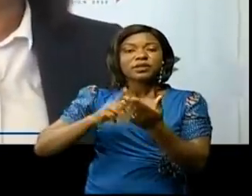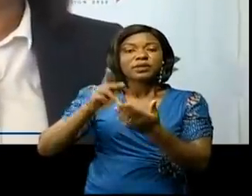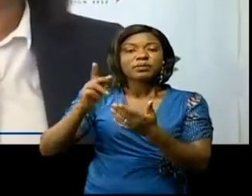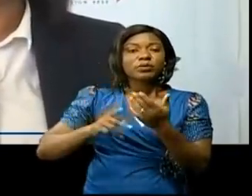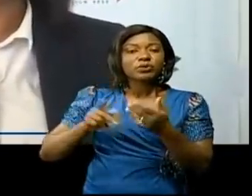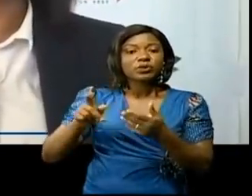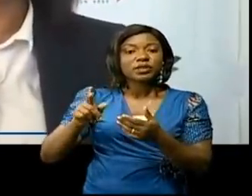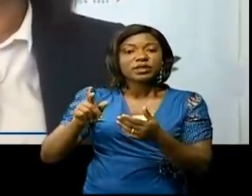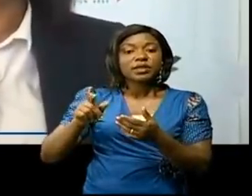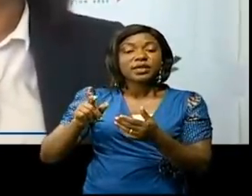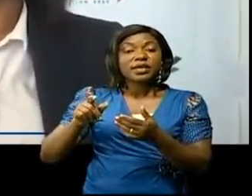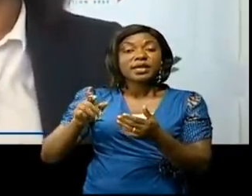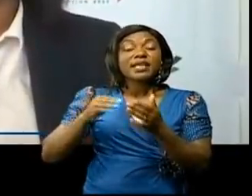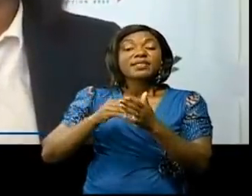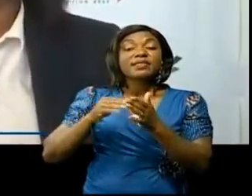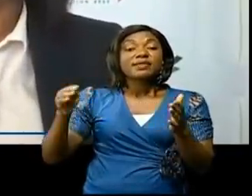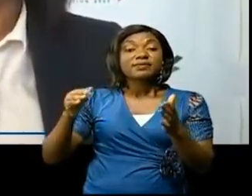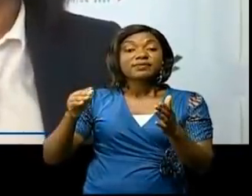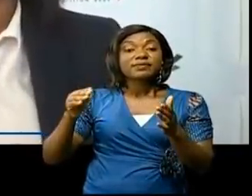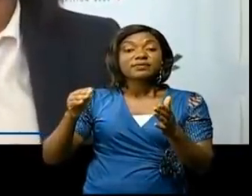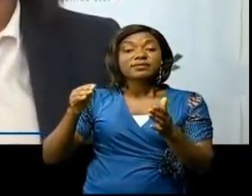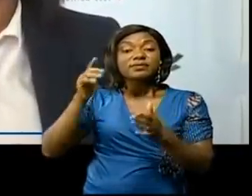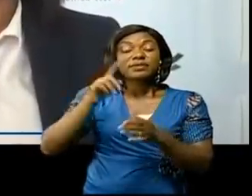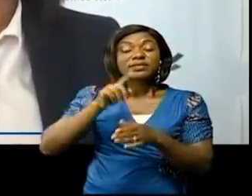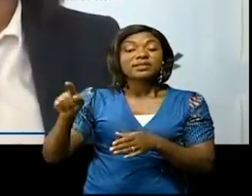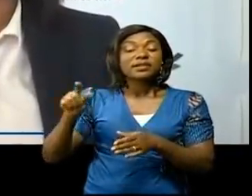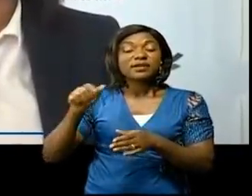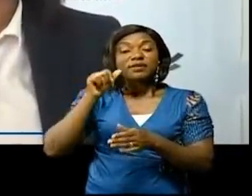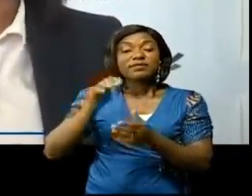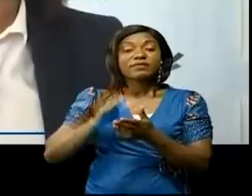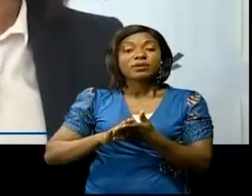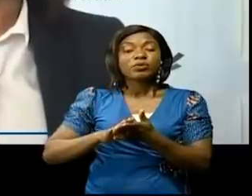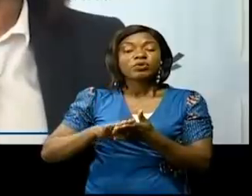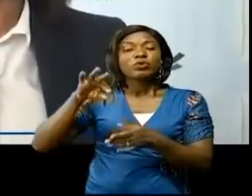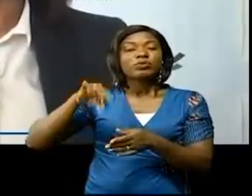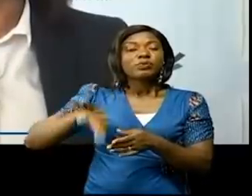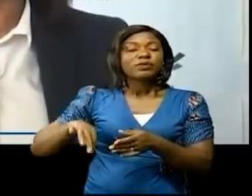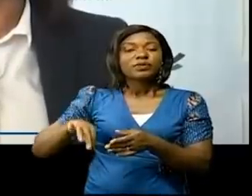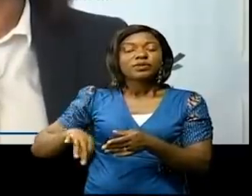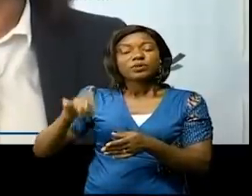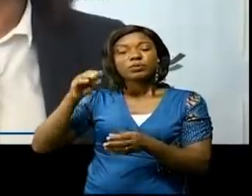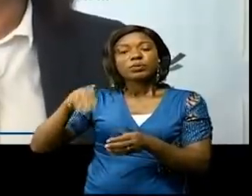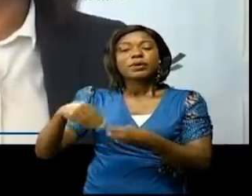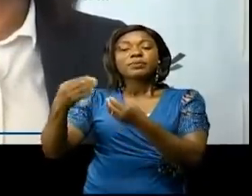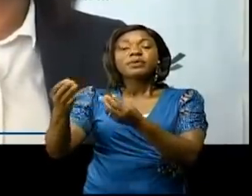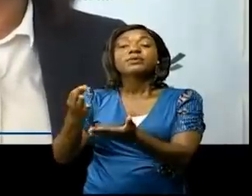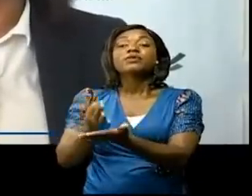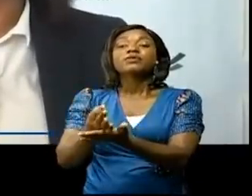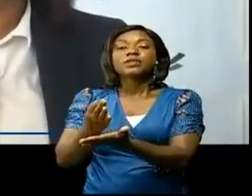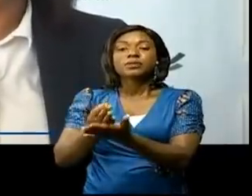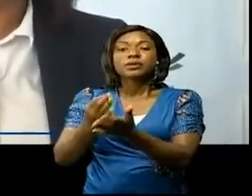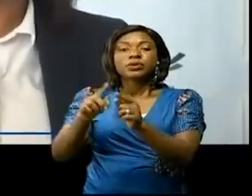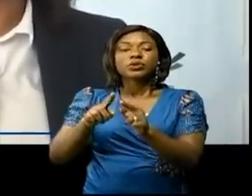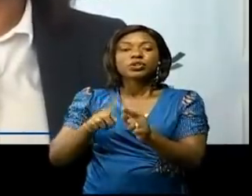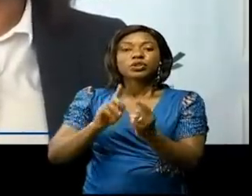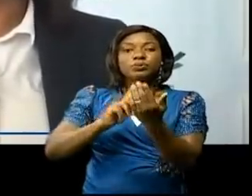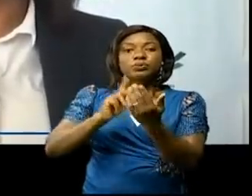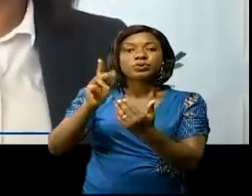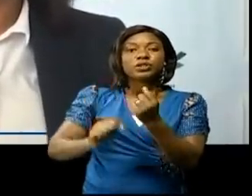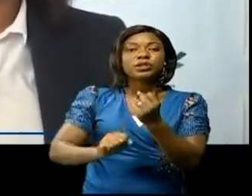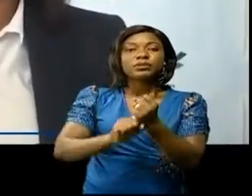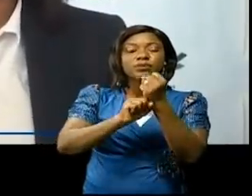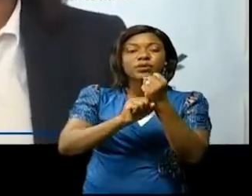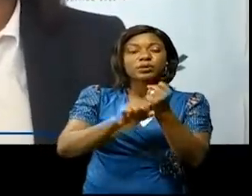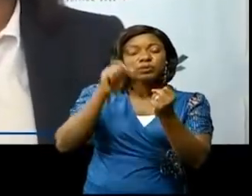qui ont bénéficié d'un financement dans le cadre du PADMPME, qui est un projet d'appui pour les